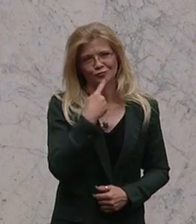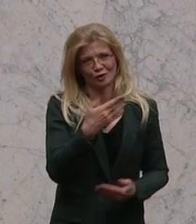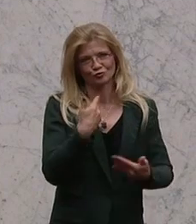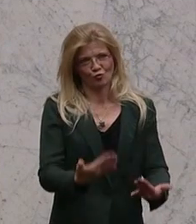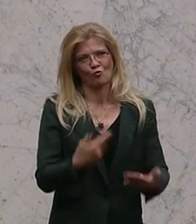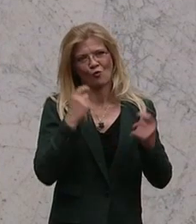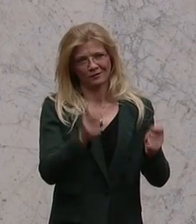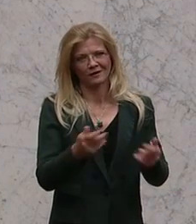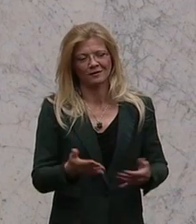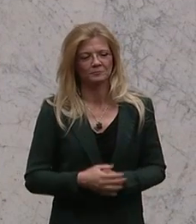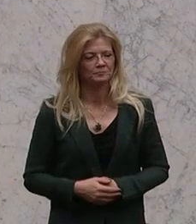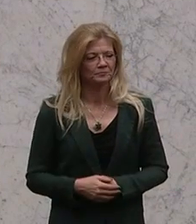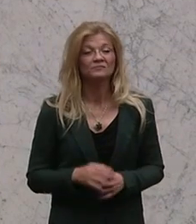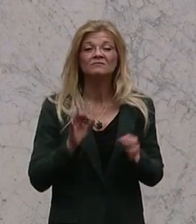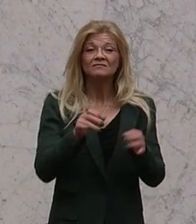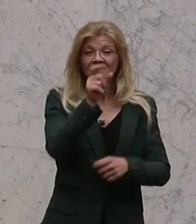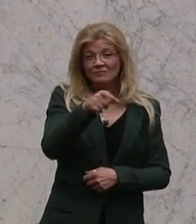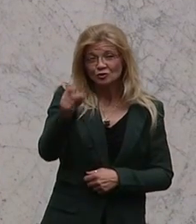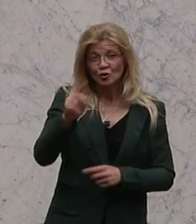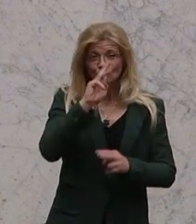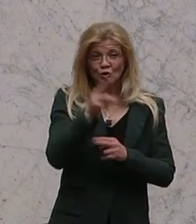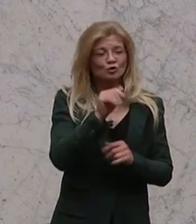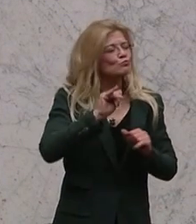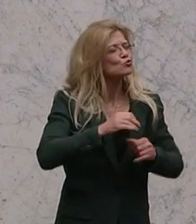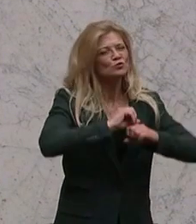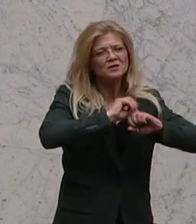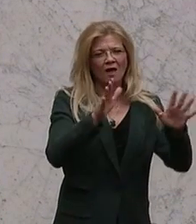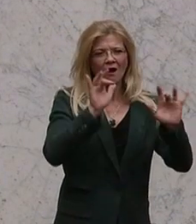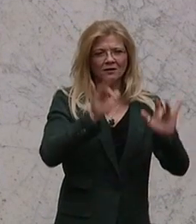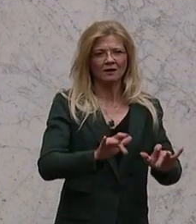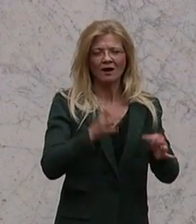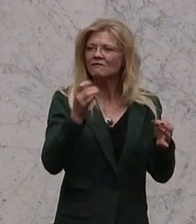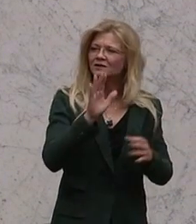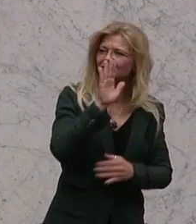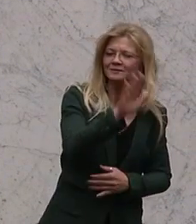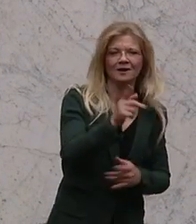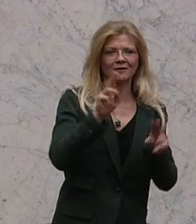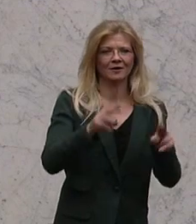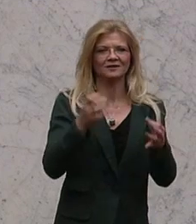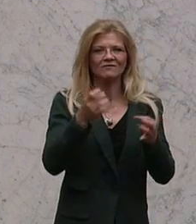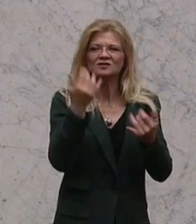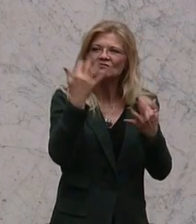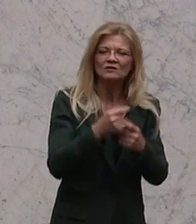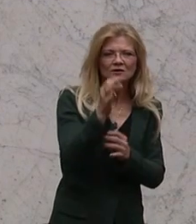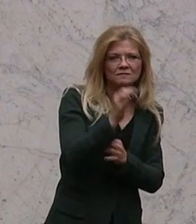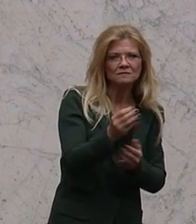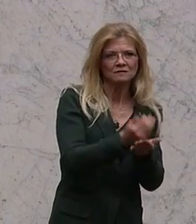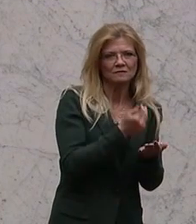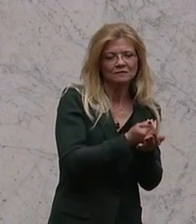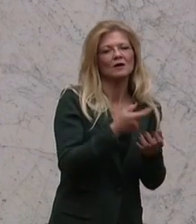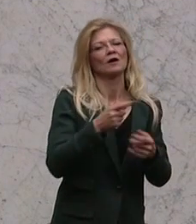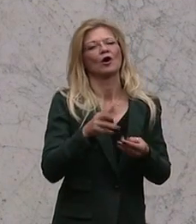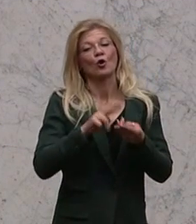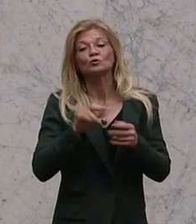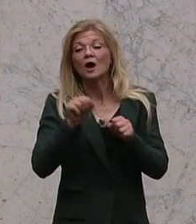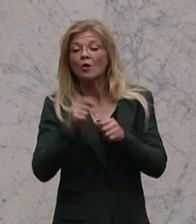Für die Künstler ist es klar, muss es klar sein, welche Rechte sie haben, welche Tandemnen sie bekommen, aber es muss auch für die Nutzer klar sein,